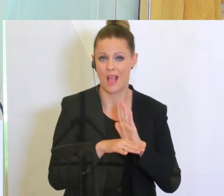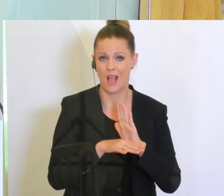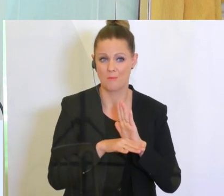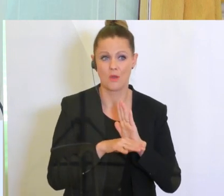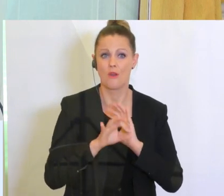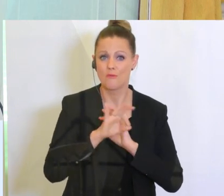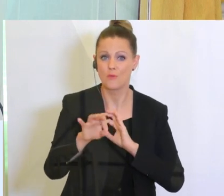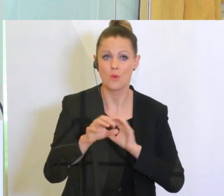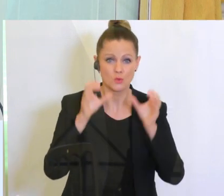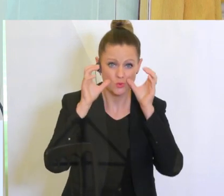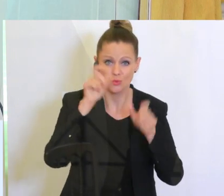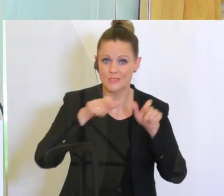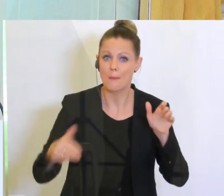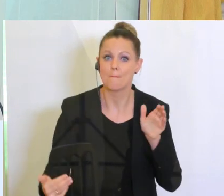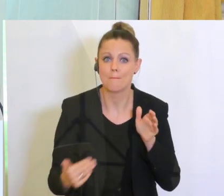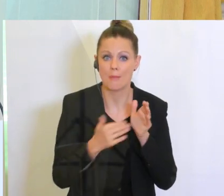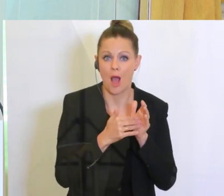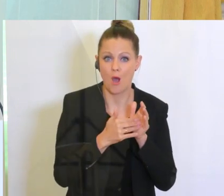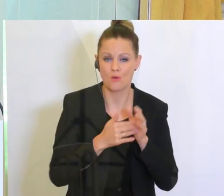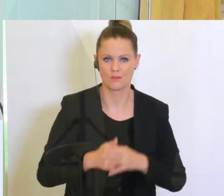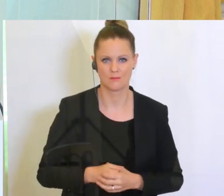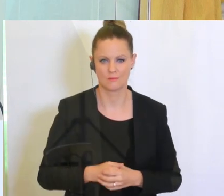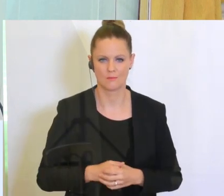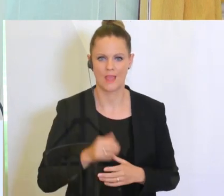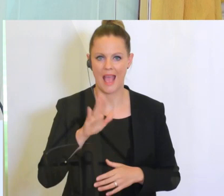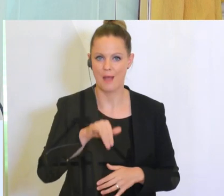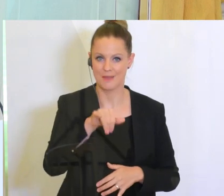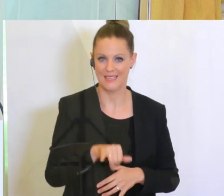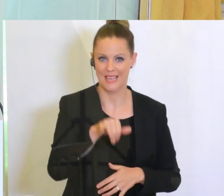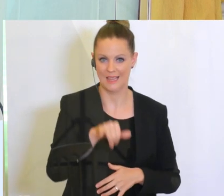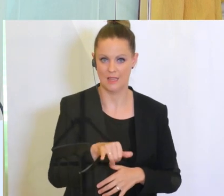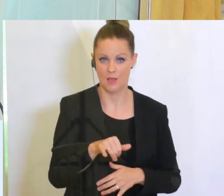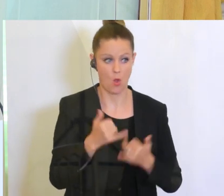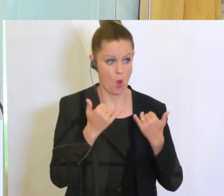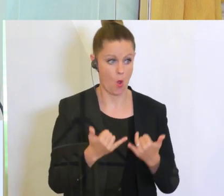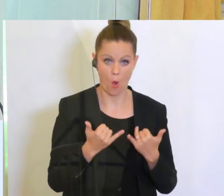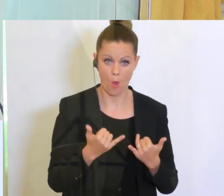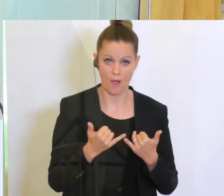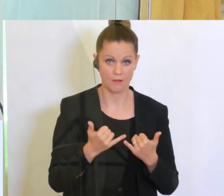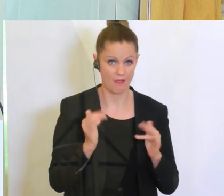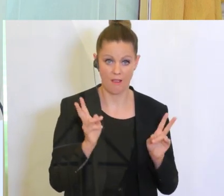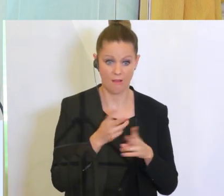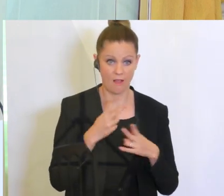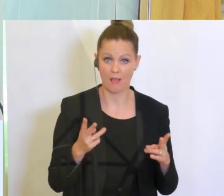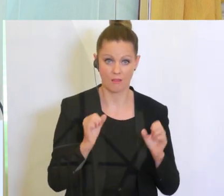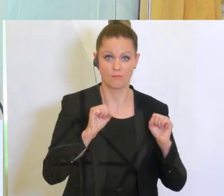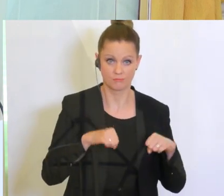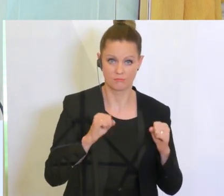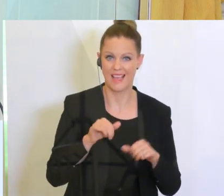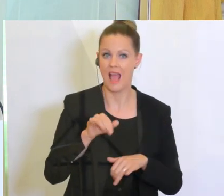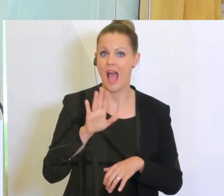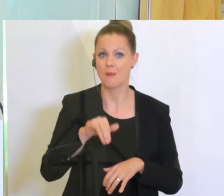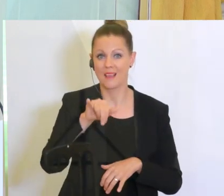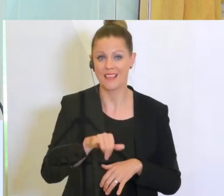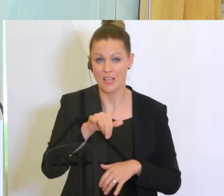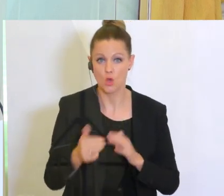unser Publikum brauchen. Wir hätten ab Jänner, wenn wir das heute nicht zustande gekriegt haben, keine neuen